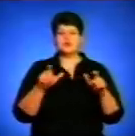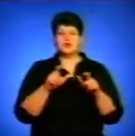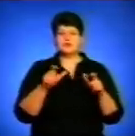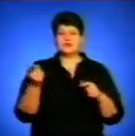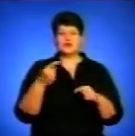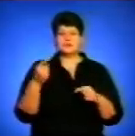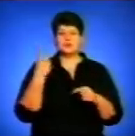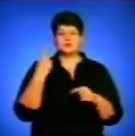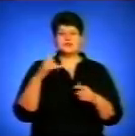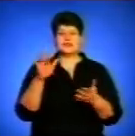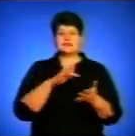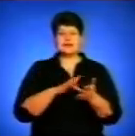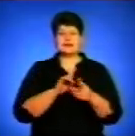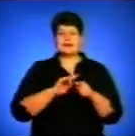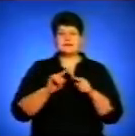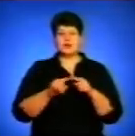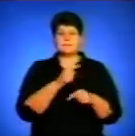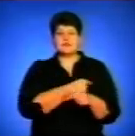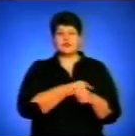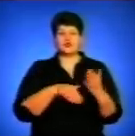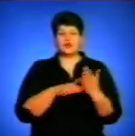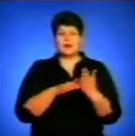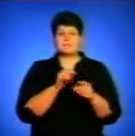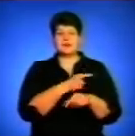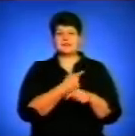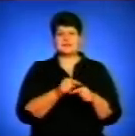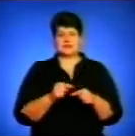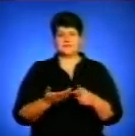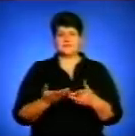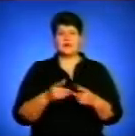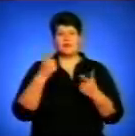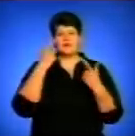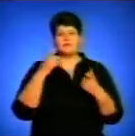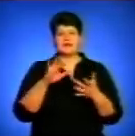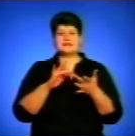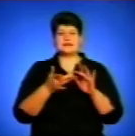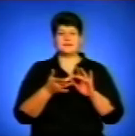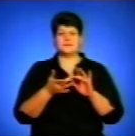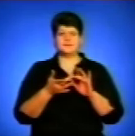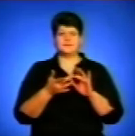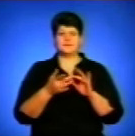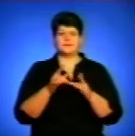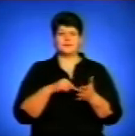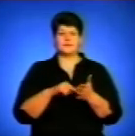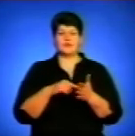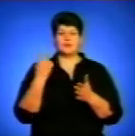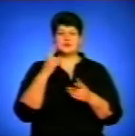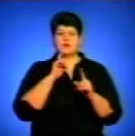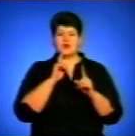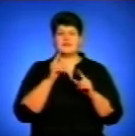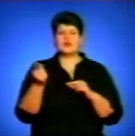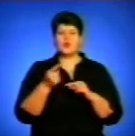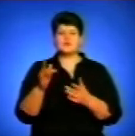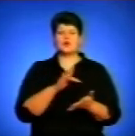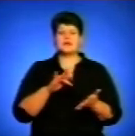центр екстреної медичної допомоги та медицини катастроф», – повідомляє сайт обласної ради. У Тернопільському